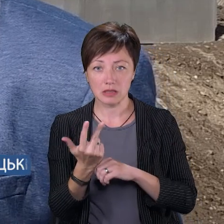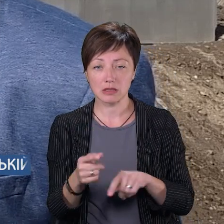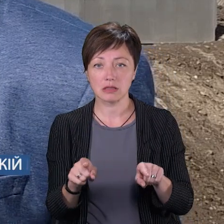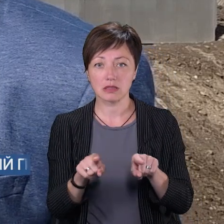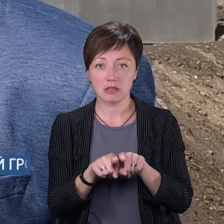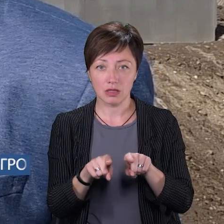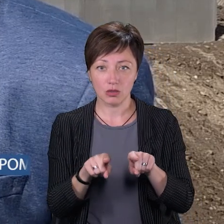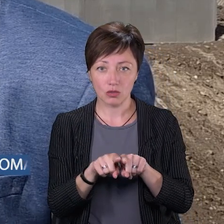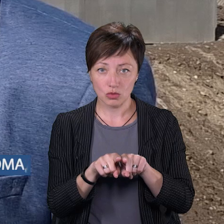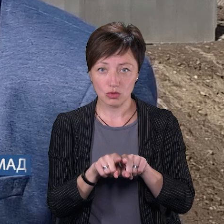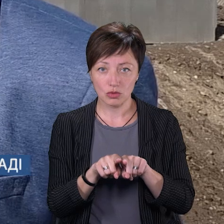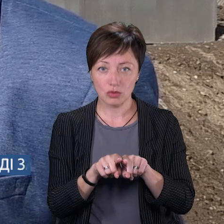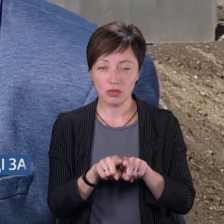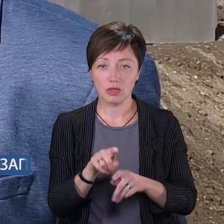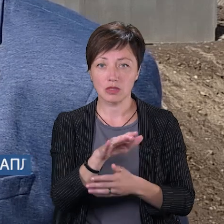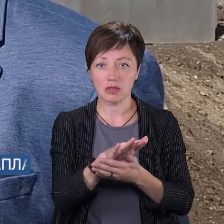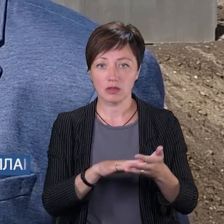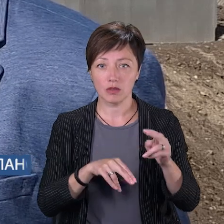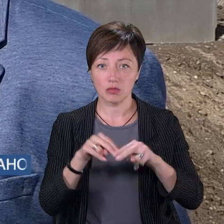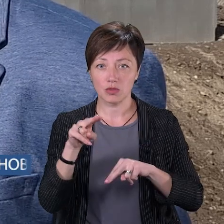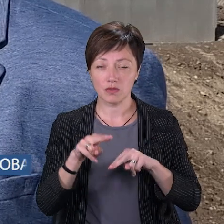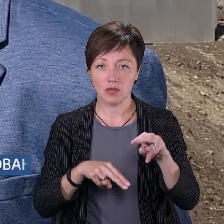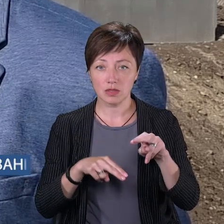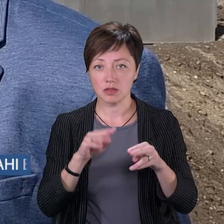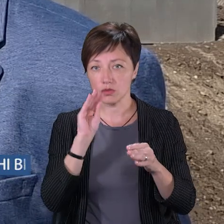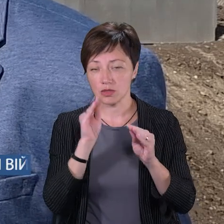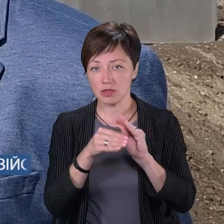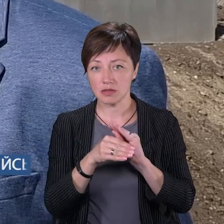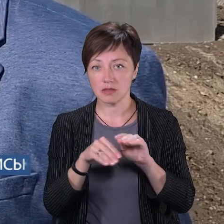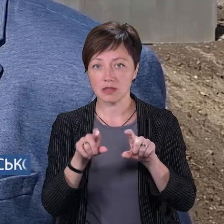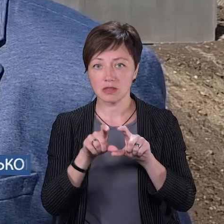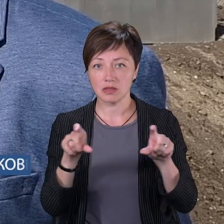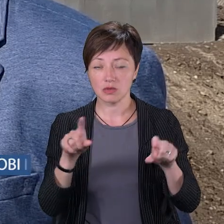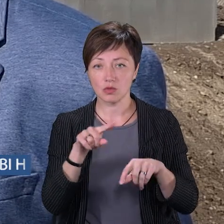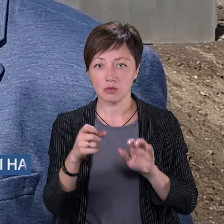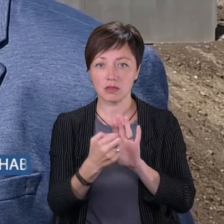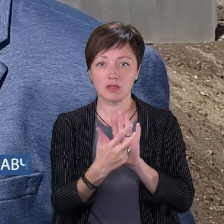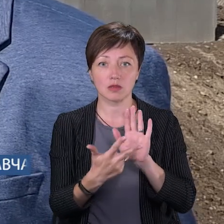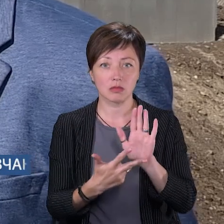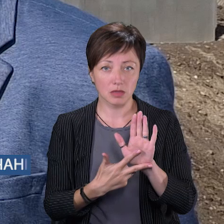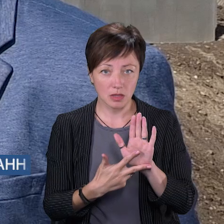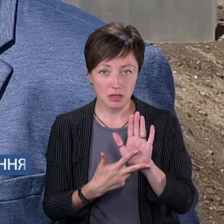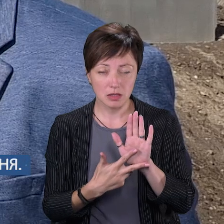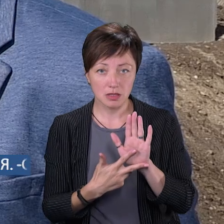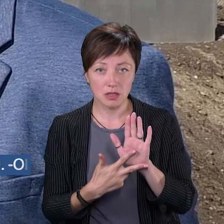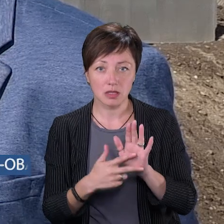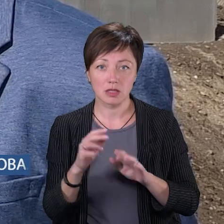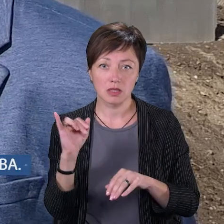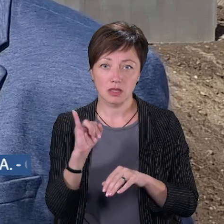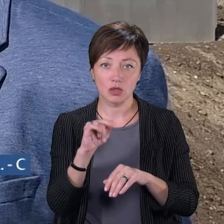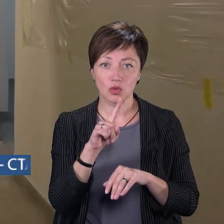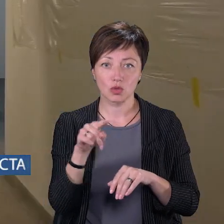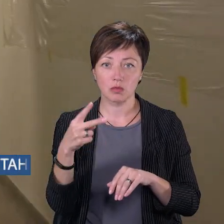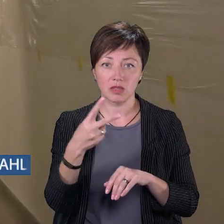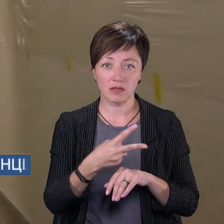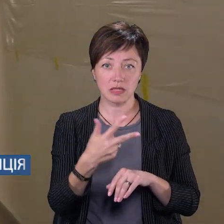Також триває будівництво укриттів в закладах дошкільних освіти – це номер 18 та номер